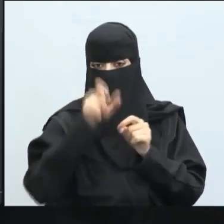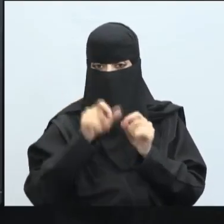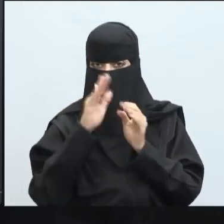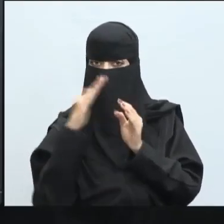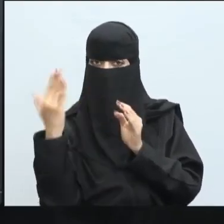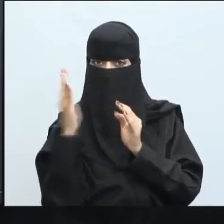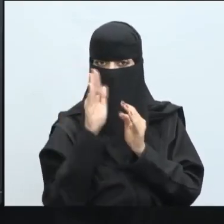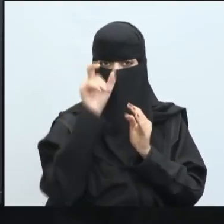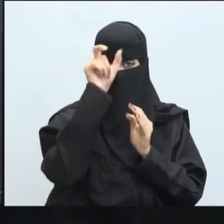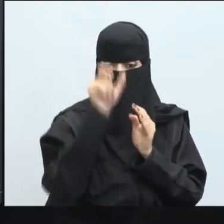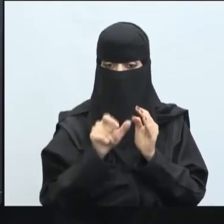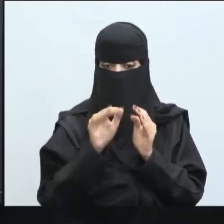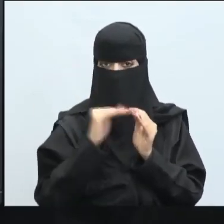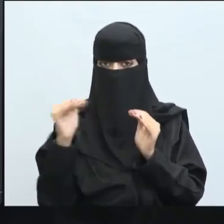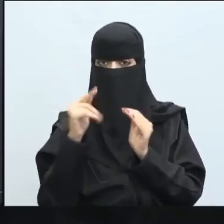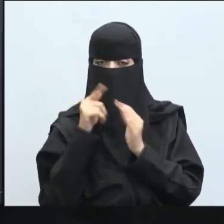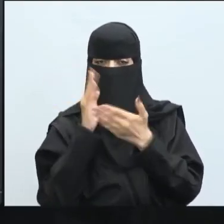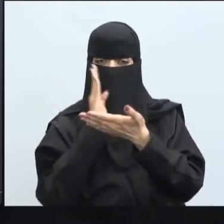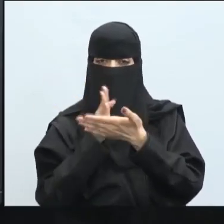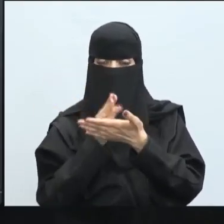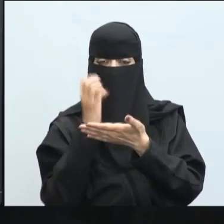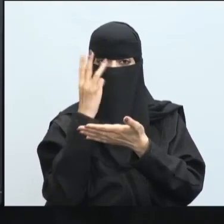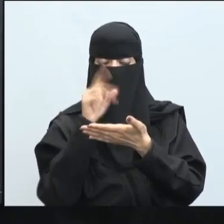Vertical كانت في التوسيط 3